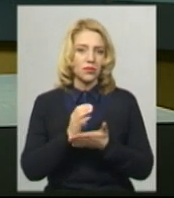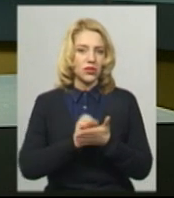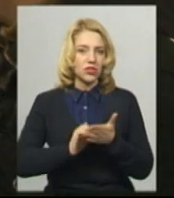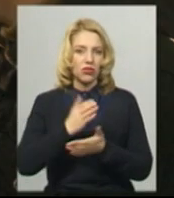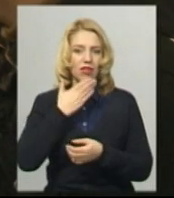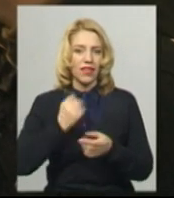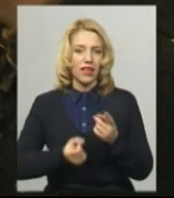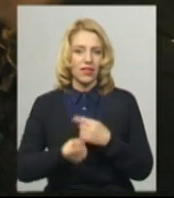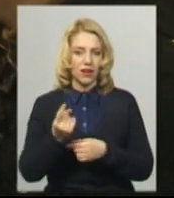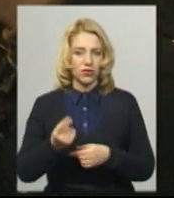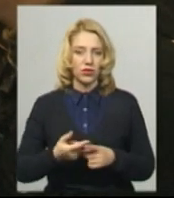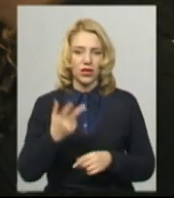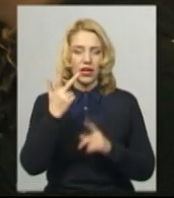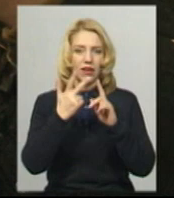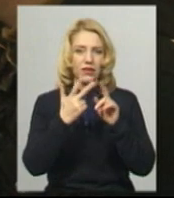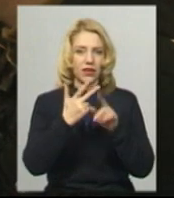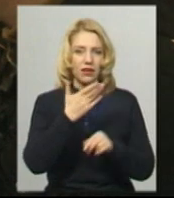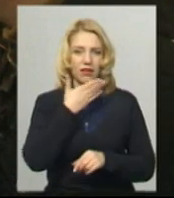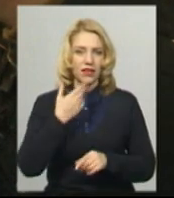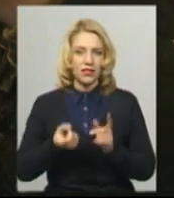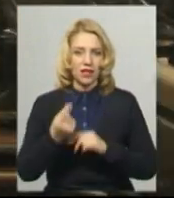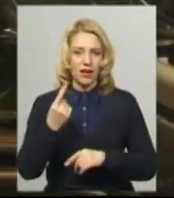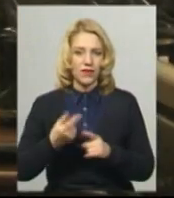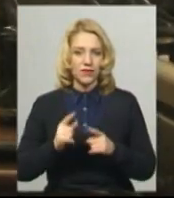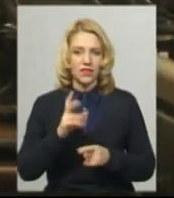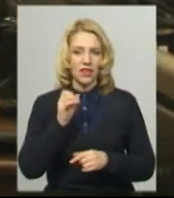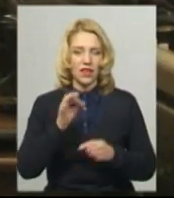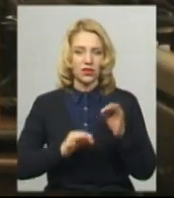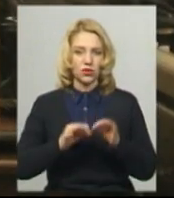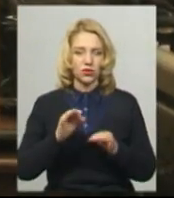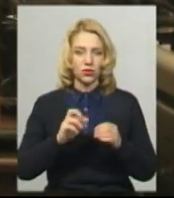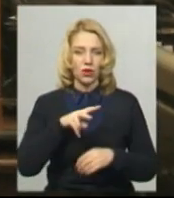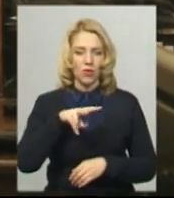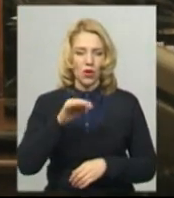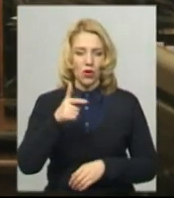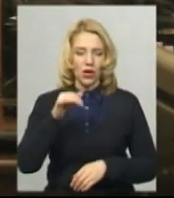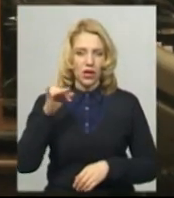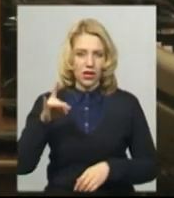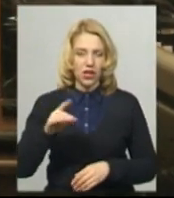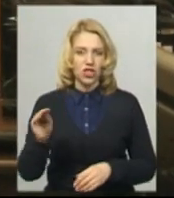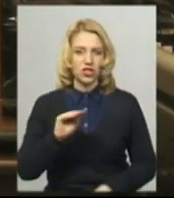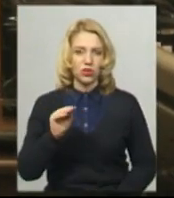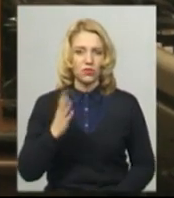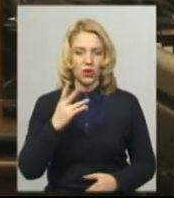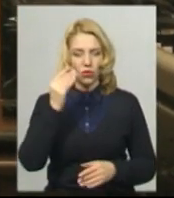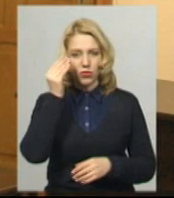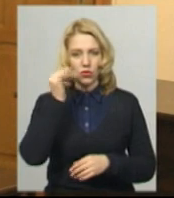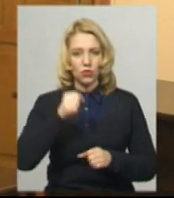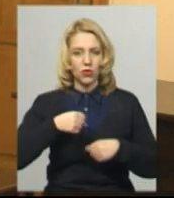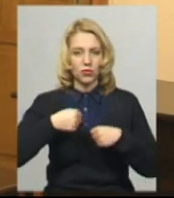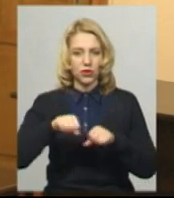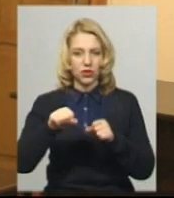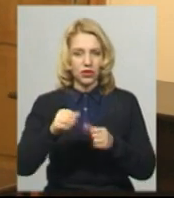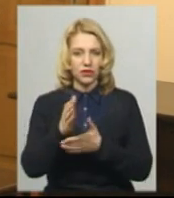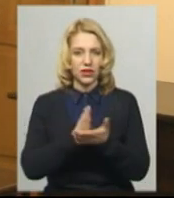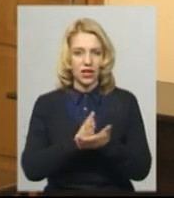В третій не з'явився на судове засідання блогер з Житомирщини Артур Сороченко, якого підозрюють у побитті ветерана операції об